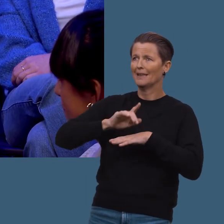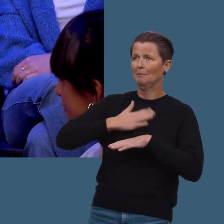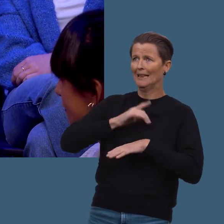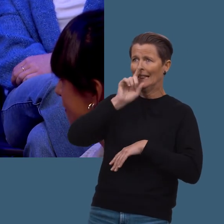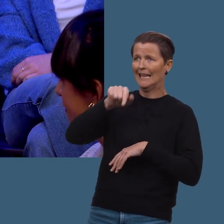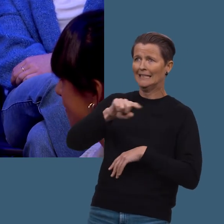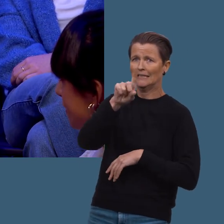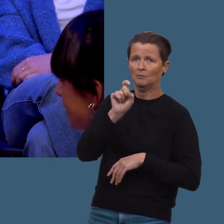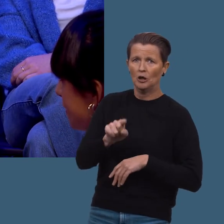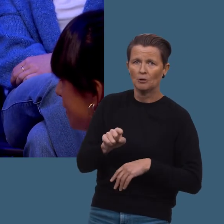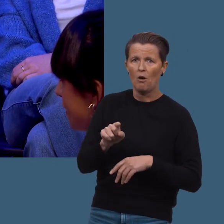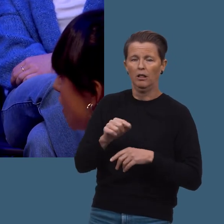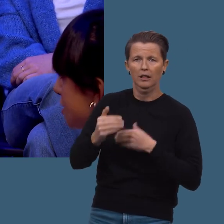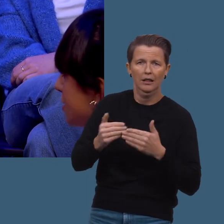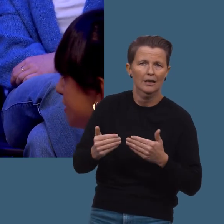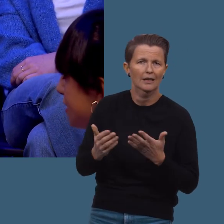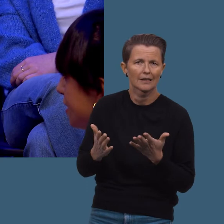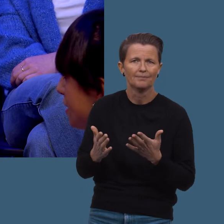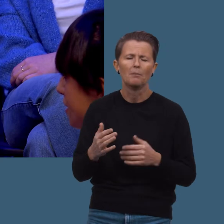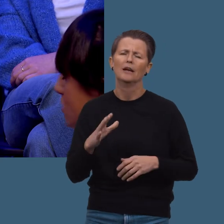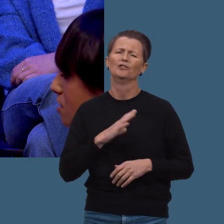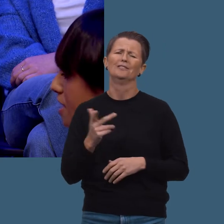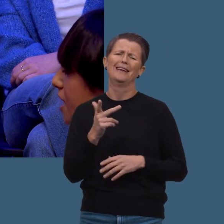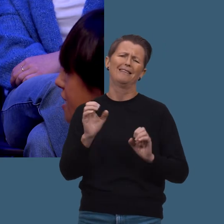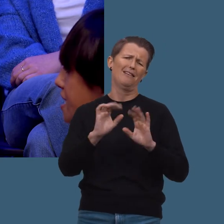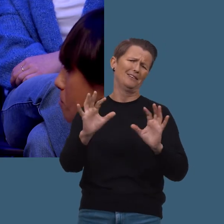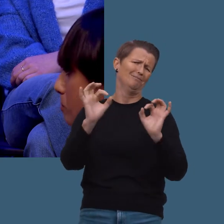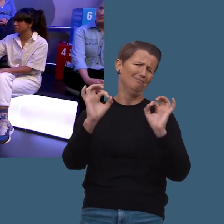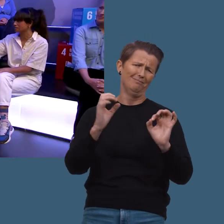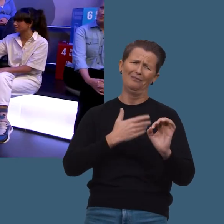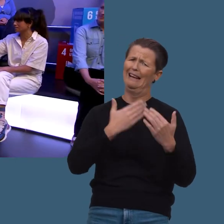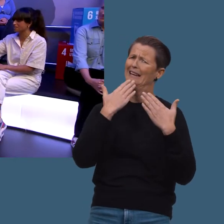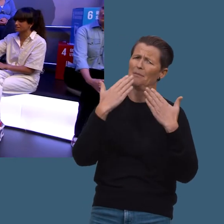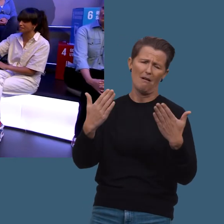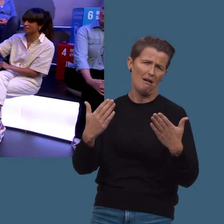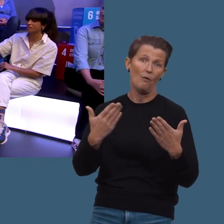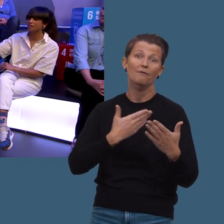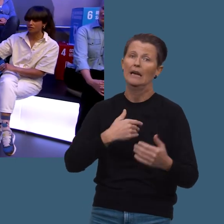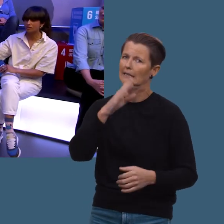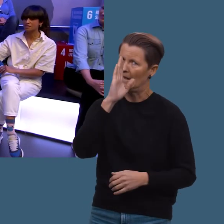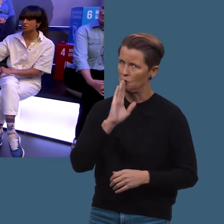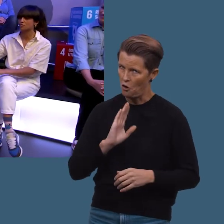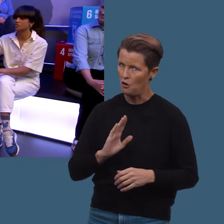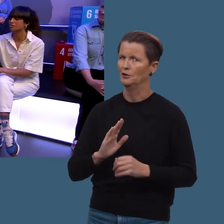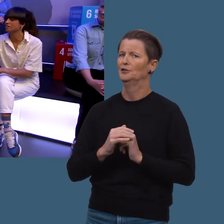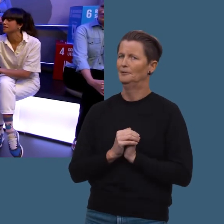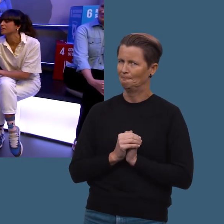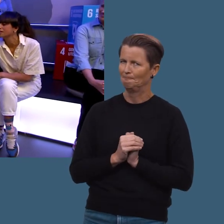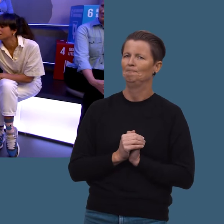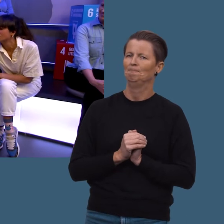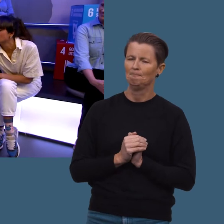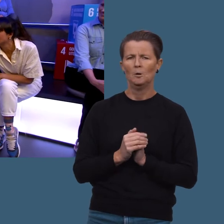seg på neste spørsmål man skulle stille, og så videre da. Ja, jeg synes dere greide det kjempebra forresten. Altså, ja, og veldig seriøs,